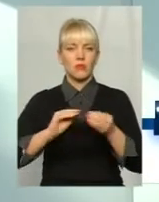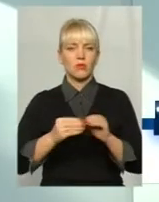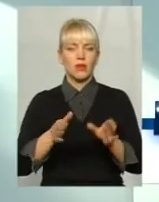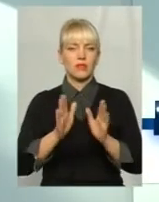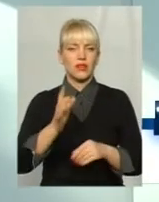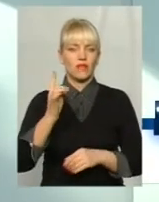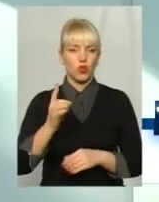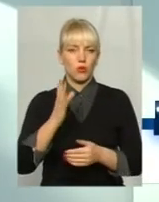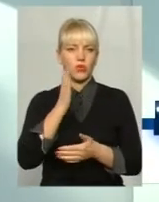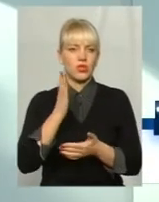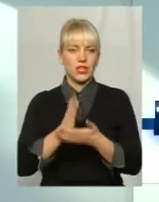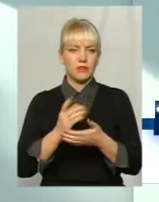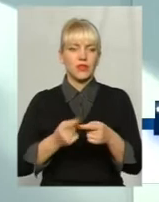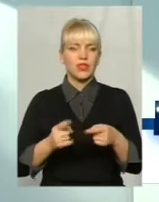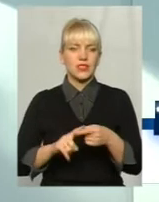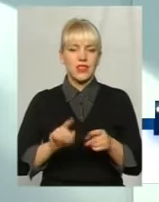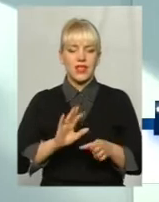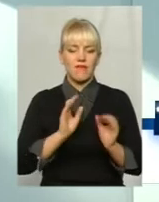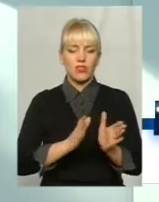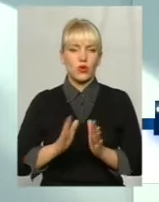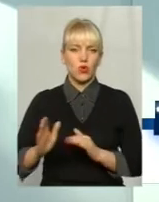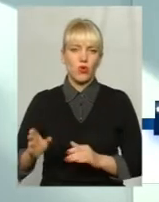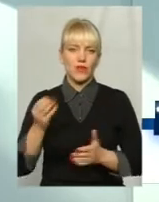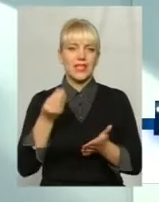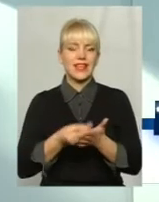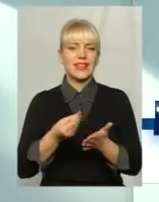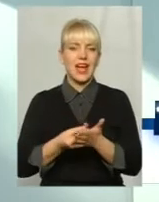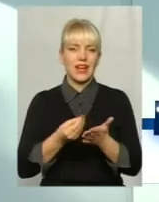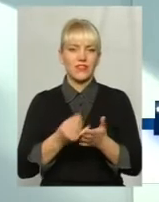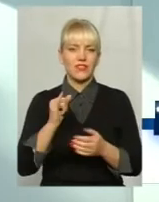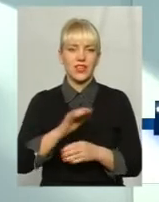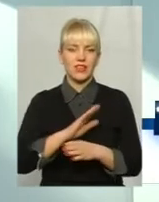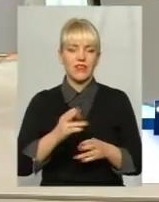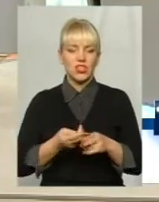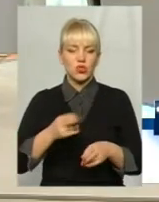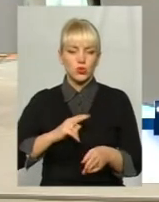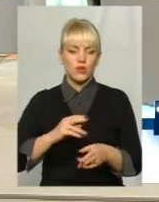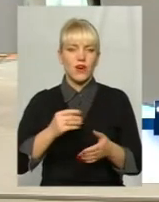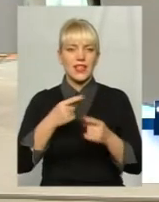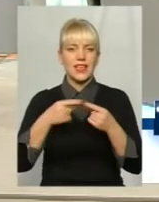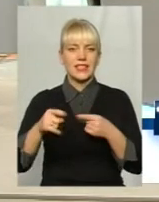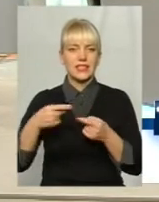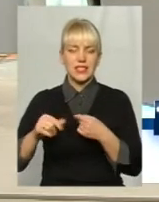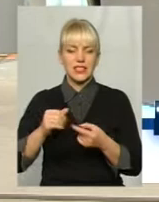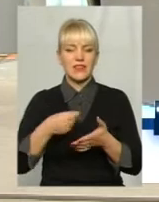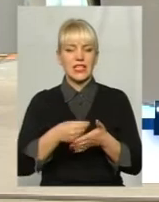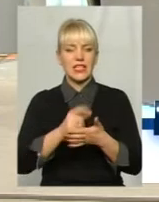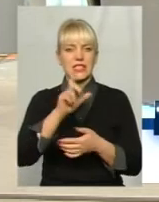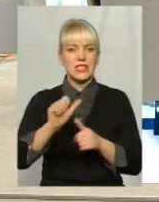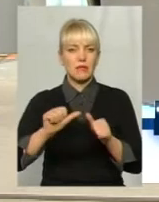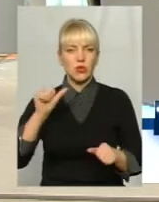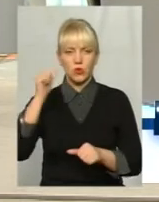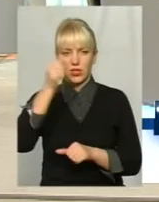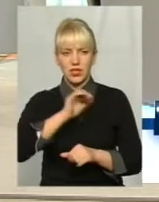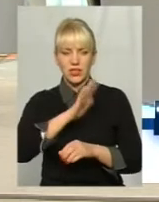в одному є, це неврегулюваність тарифів, і невідшкодування різниці в тарифах за минулий рік, і не